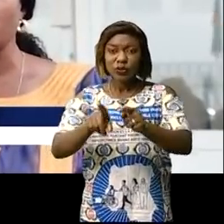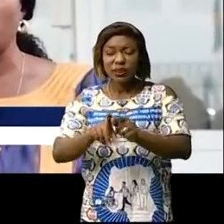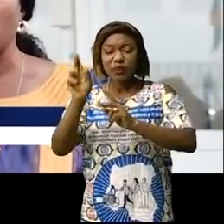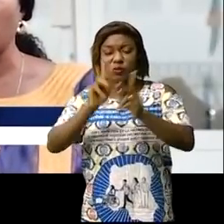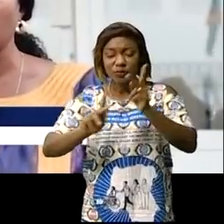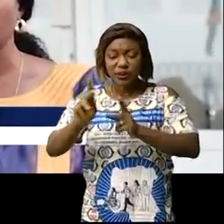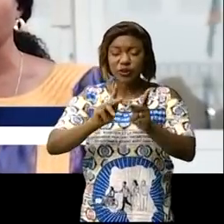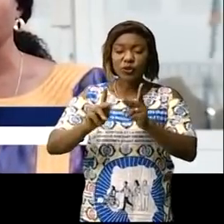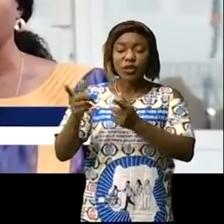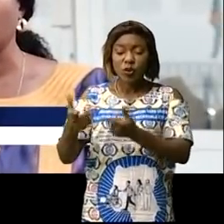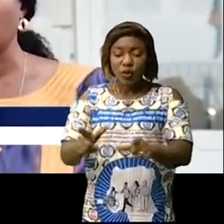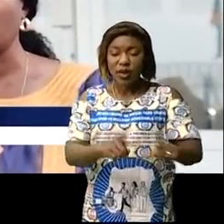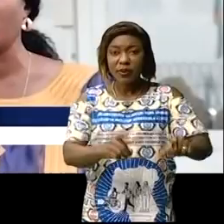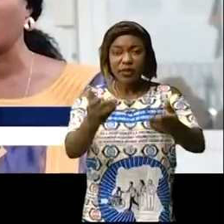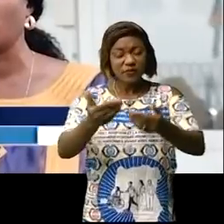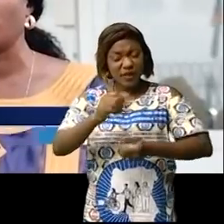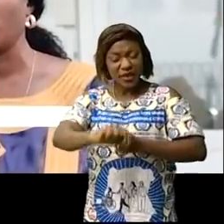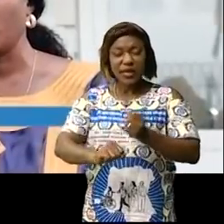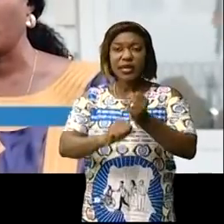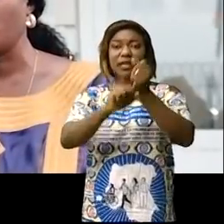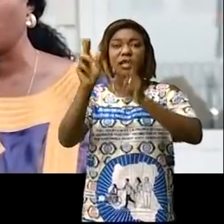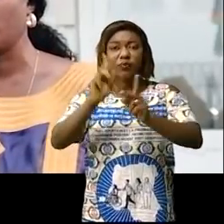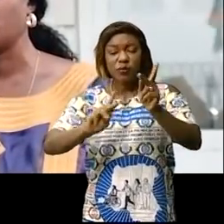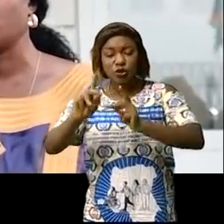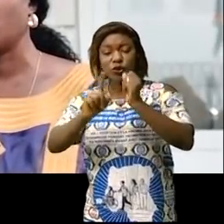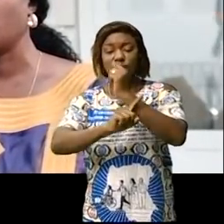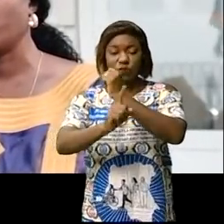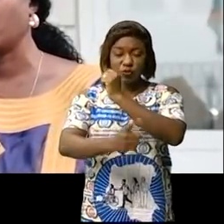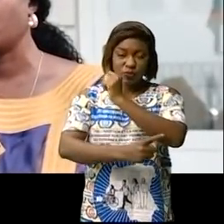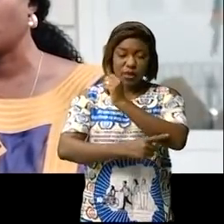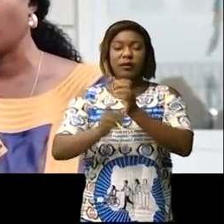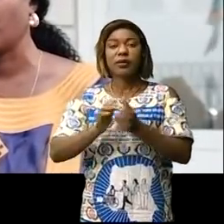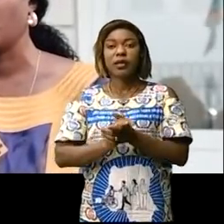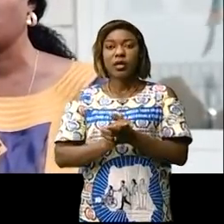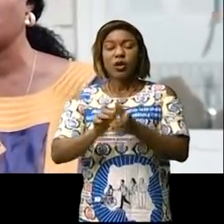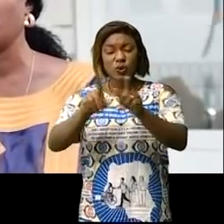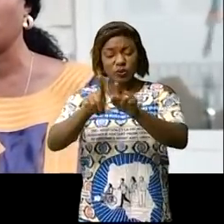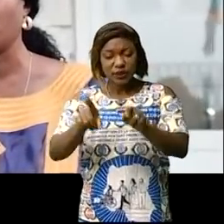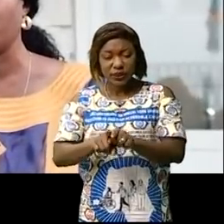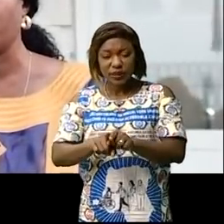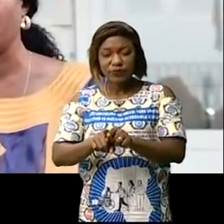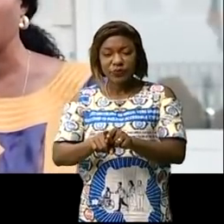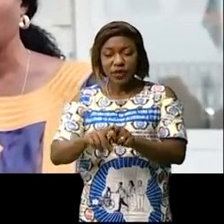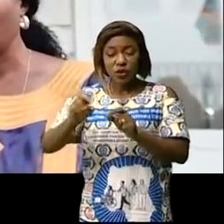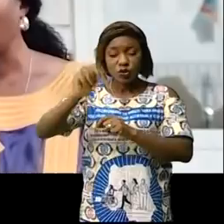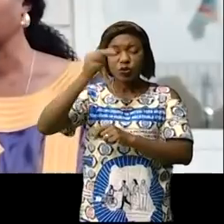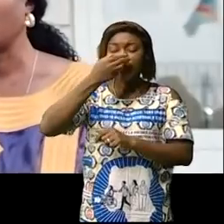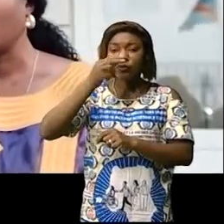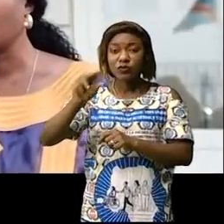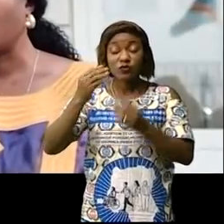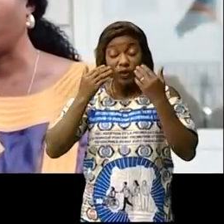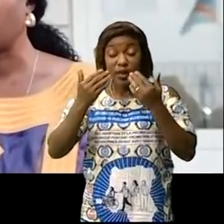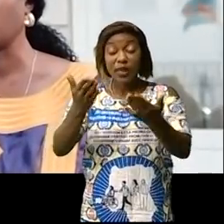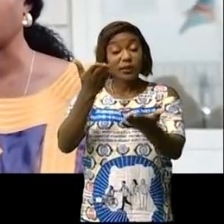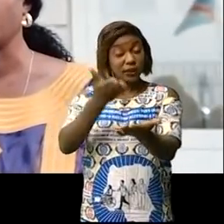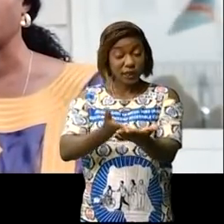province de Lualaba qui a voulu venir en aide à la population de la province sœur de Norkivu. Voilà, ça